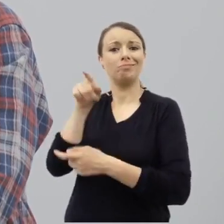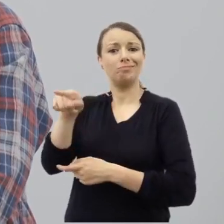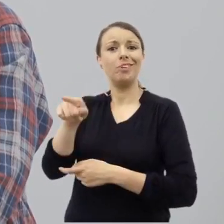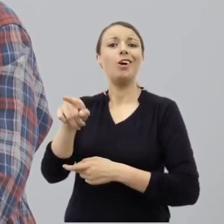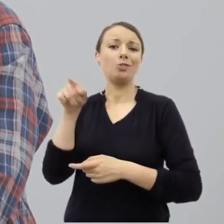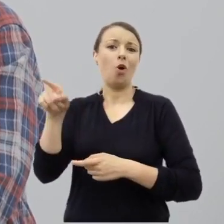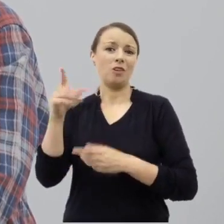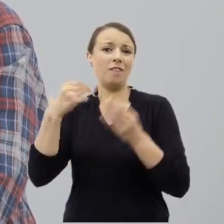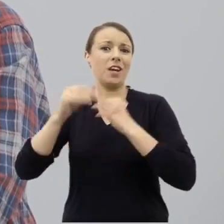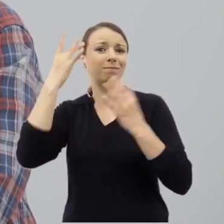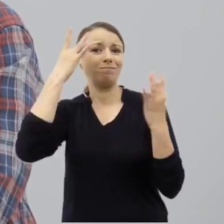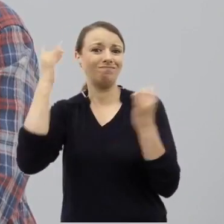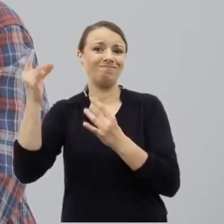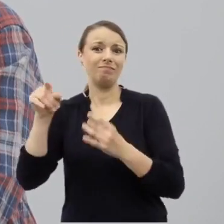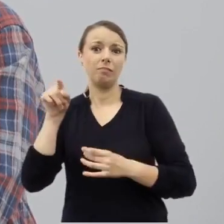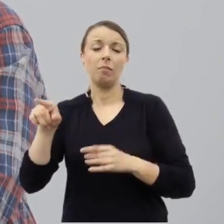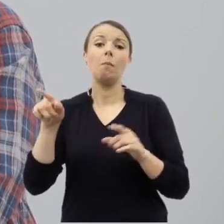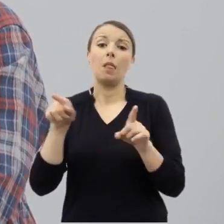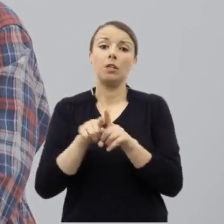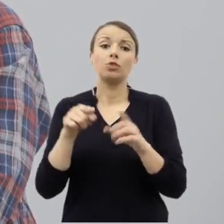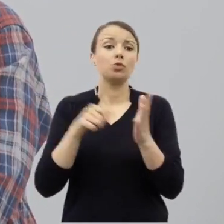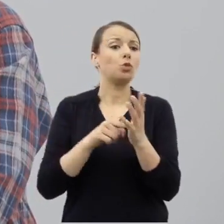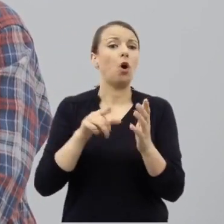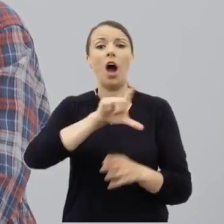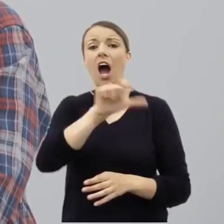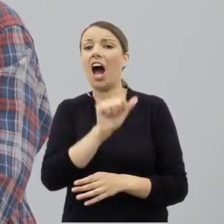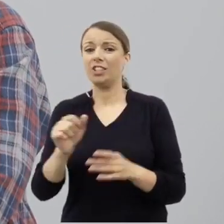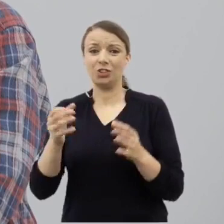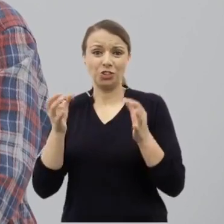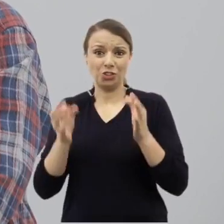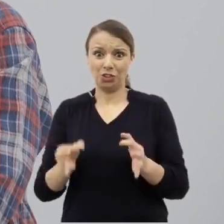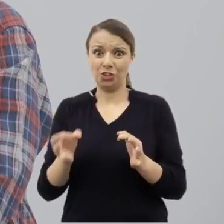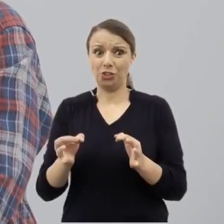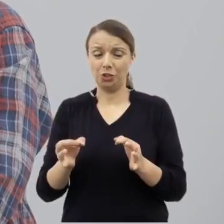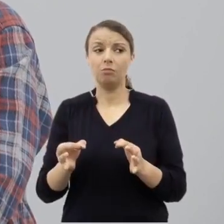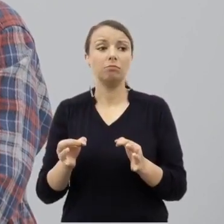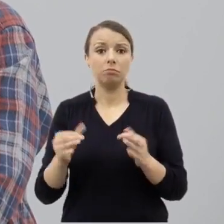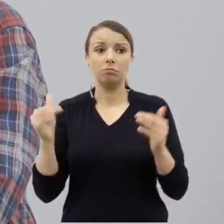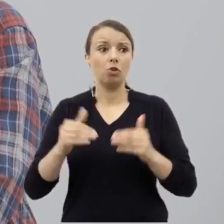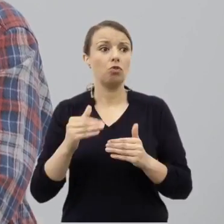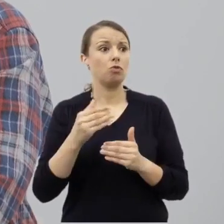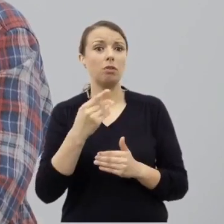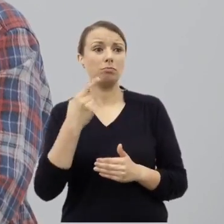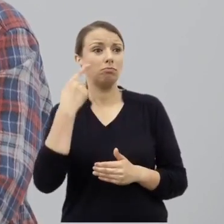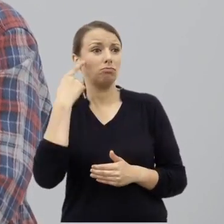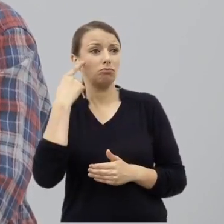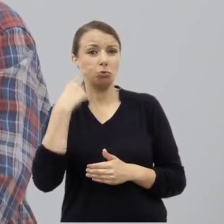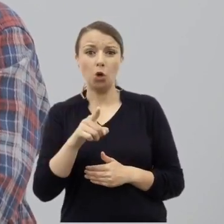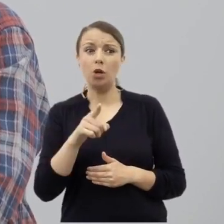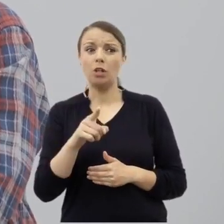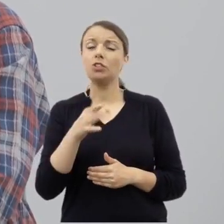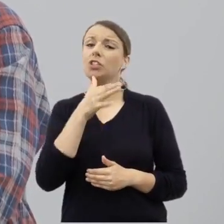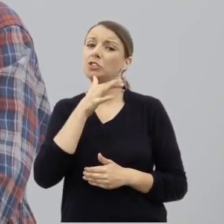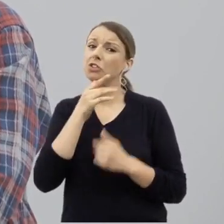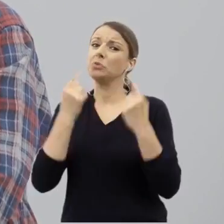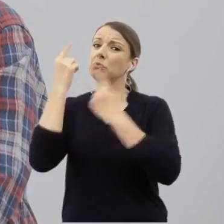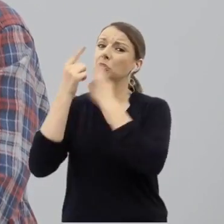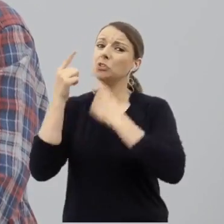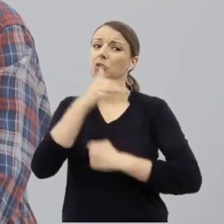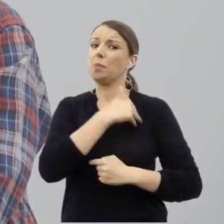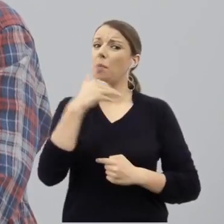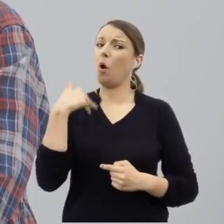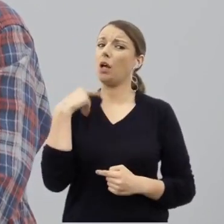I jest to pogląd, który do dziś można spotkać i został przeniesiony tak naprawdę do Izraela.